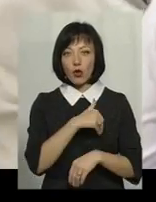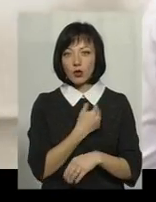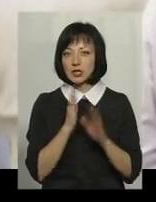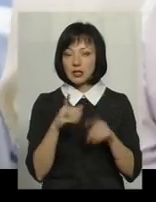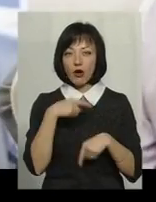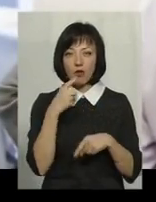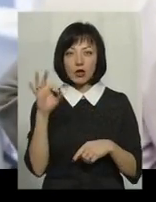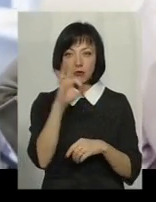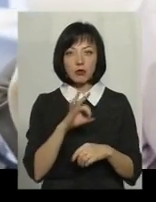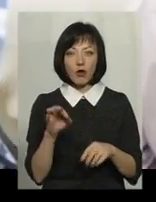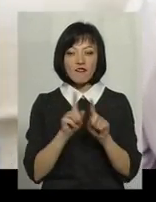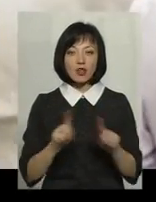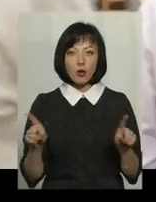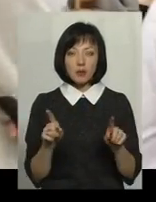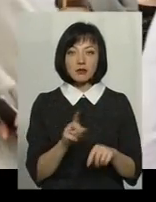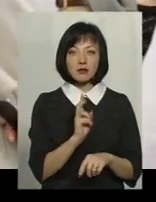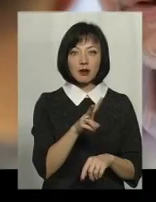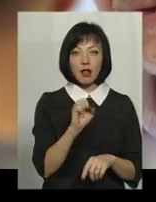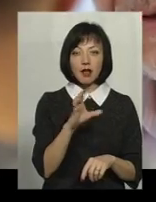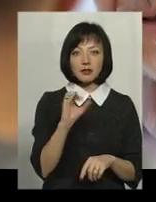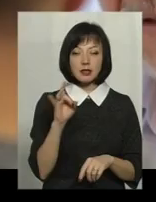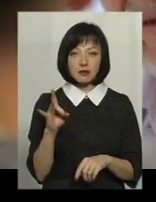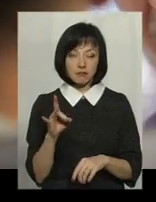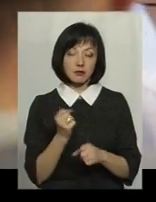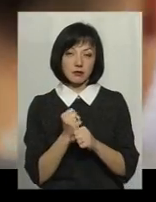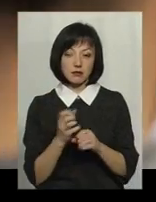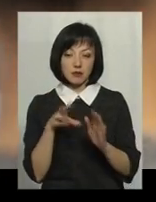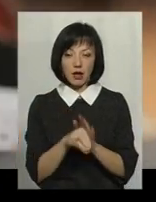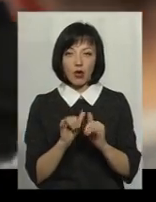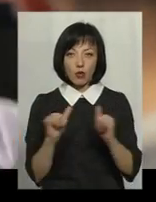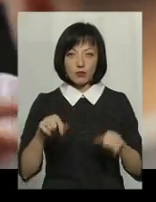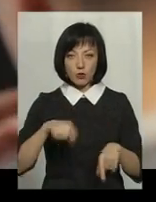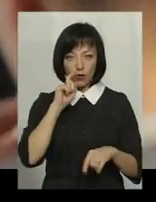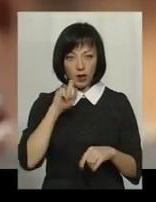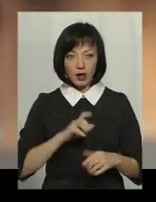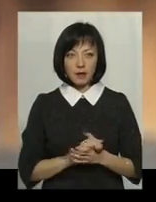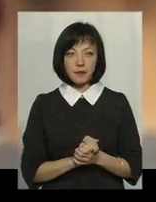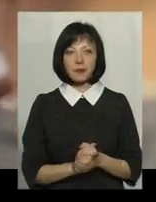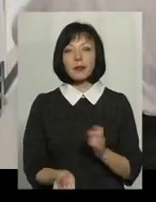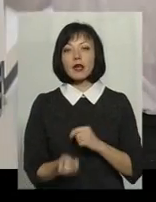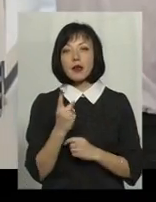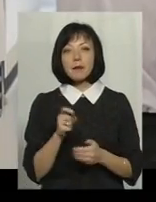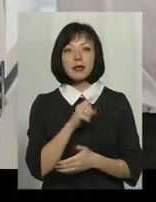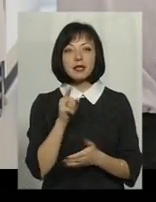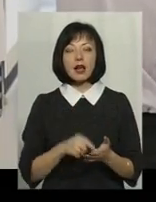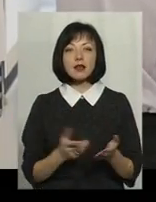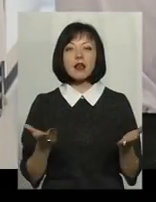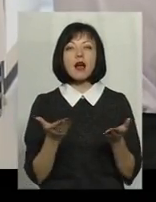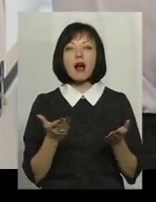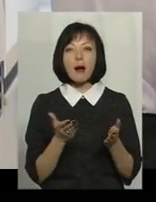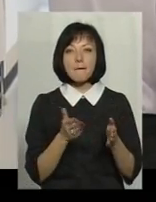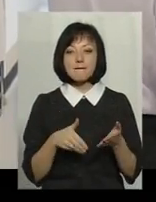тільки говорити про феномен кластерів, а хочемо й долучитися до розвитку кластерів в Україні. І постало питання, яка